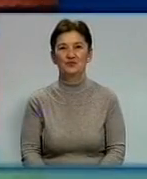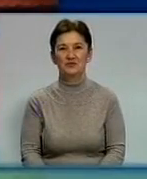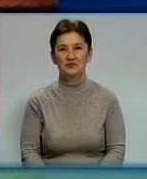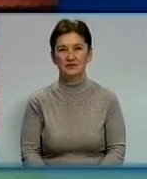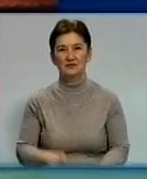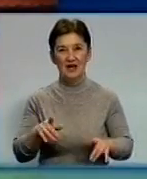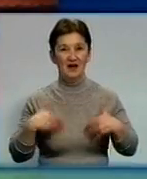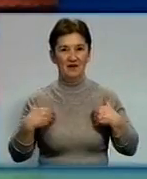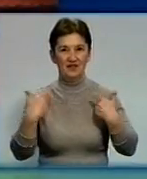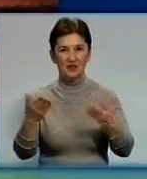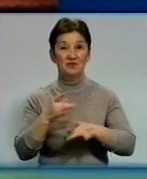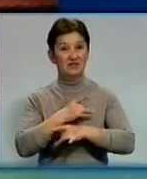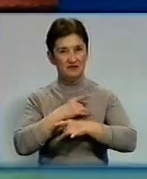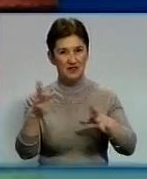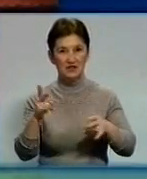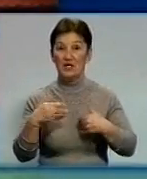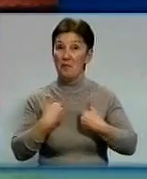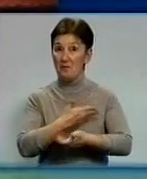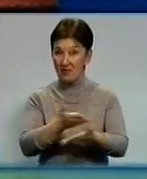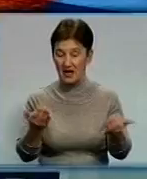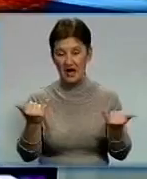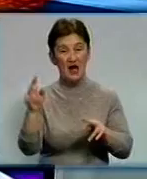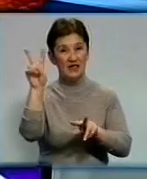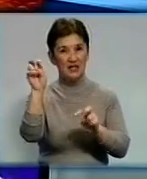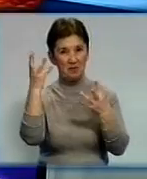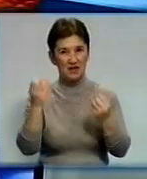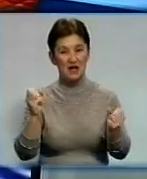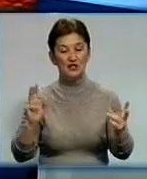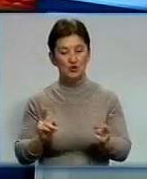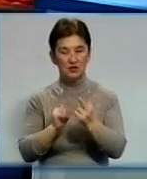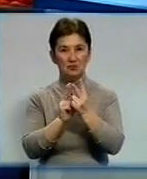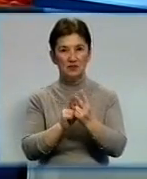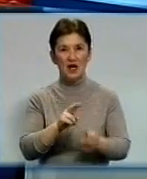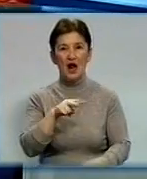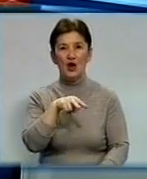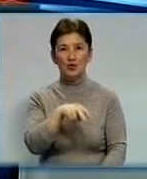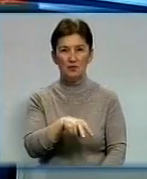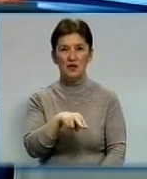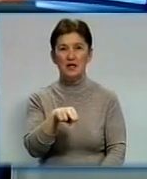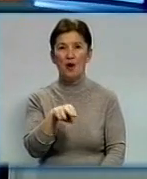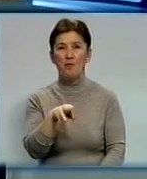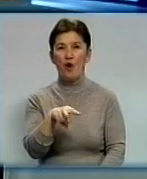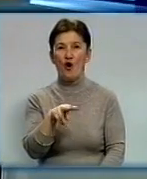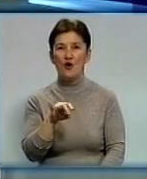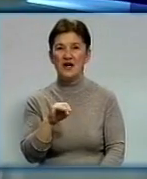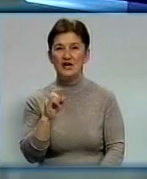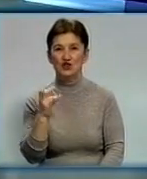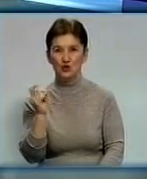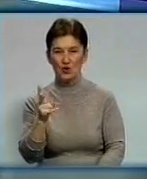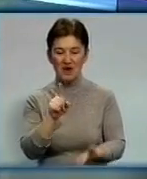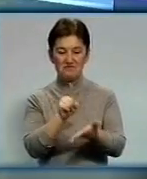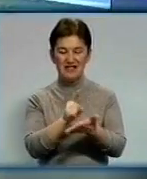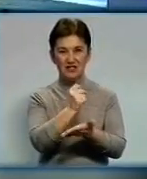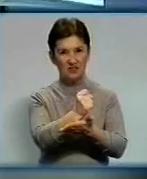Вітаємо вас зі святками і ми. у темі дня сьогодні зустрінемося із Людмилою Поліщук, начальником головного управління Пенсійного